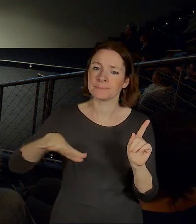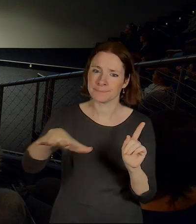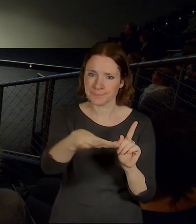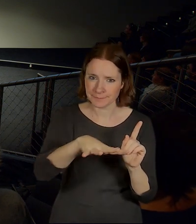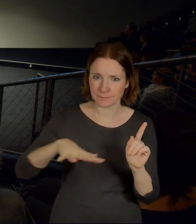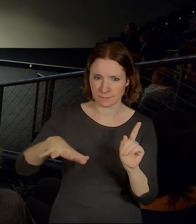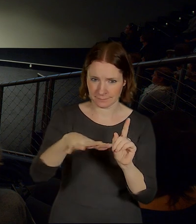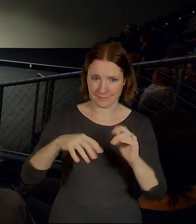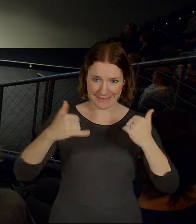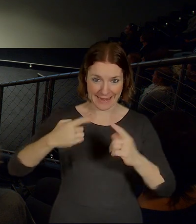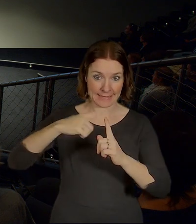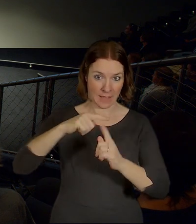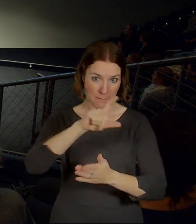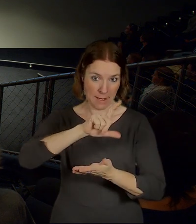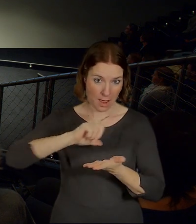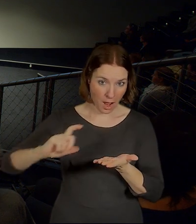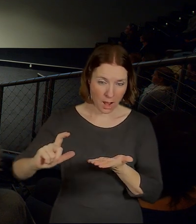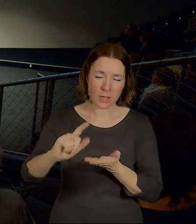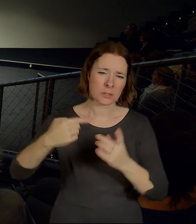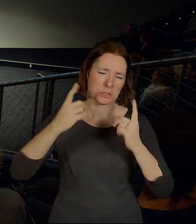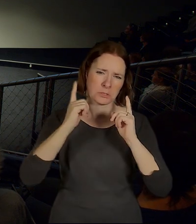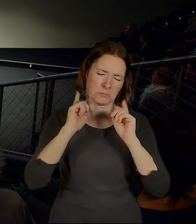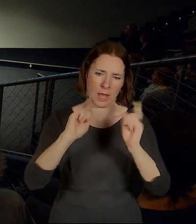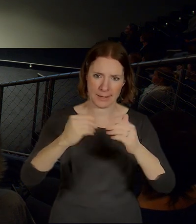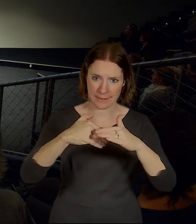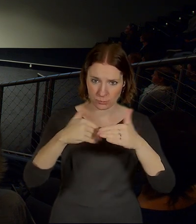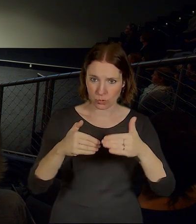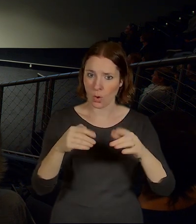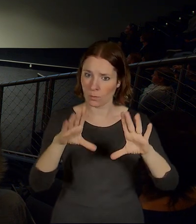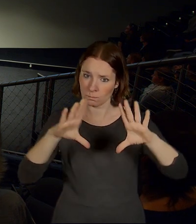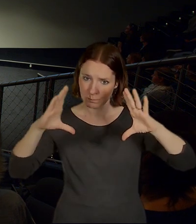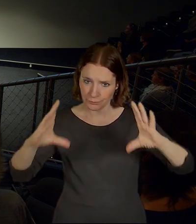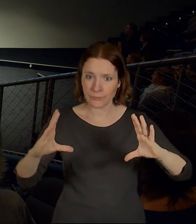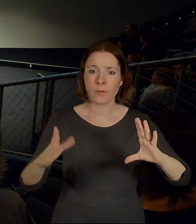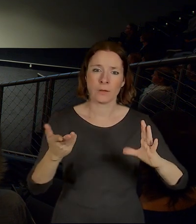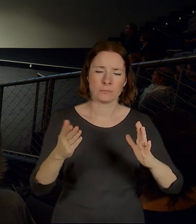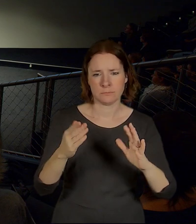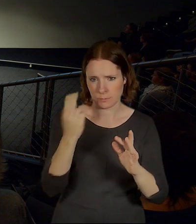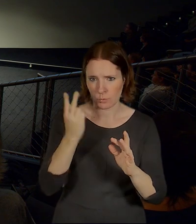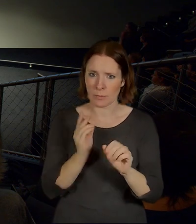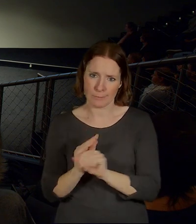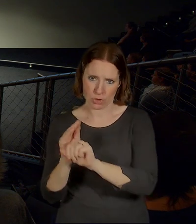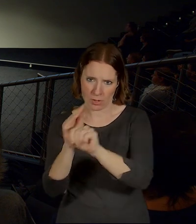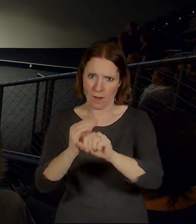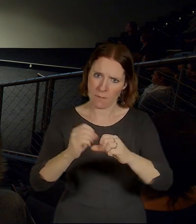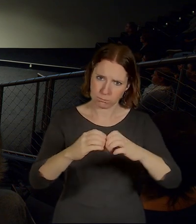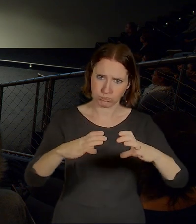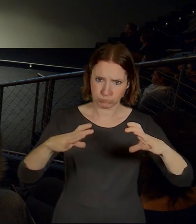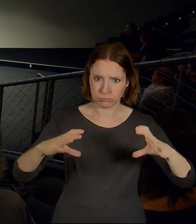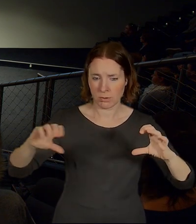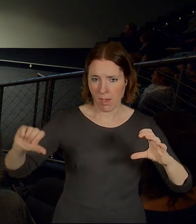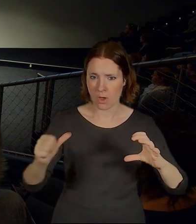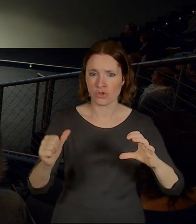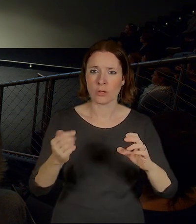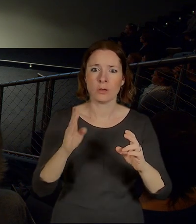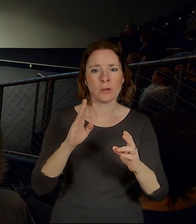dnešního terminálu zahradní město, který bude tedy pravděpodobně ještě rozšířen, vlastně mělo dojít k nějaké